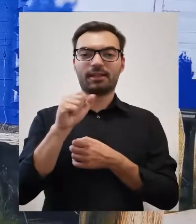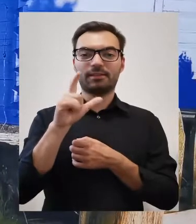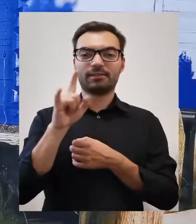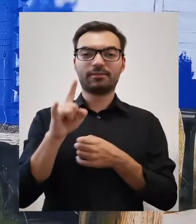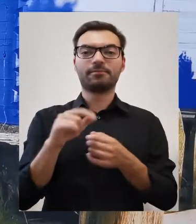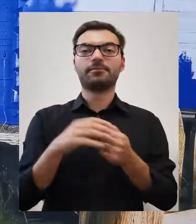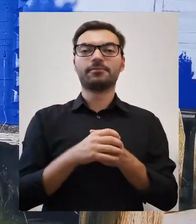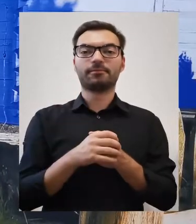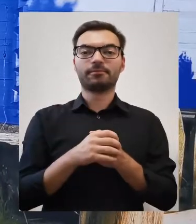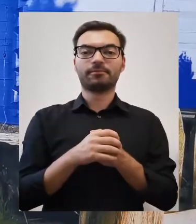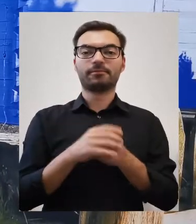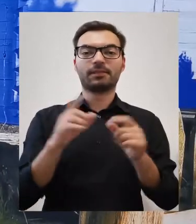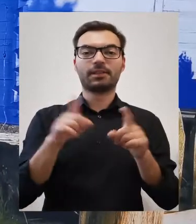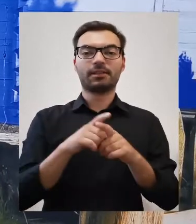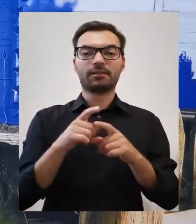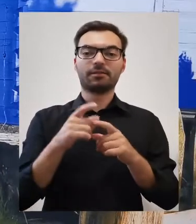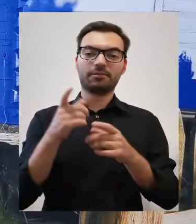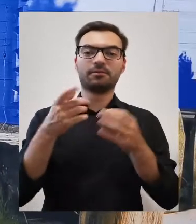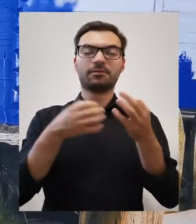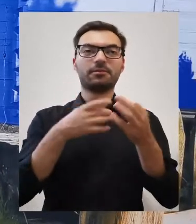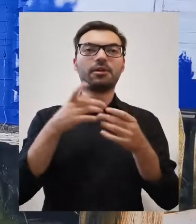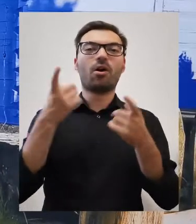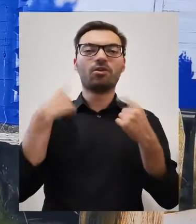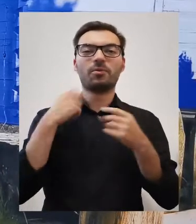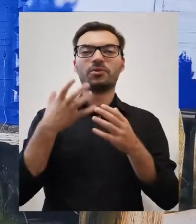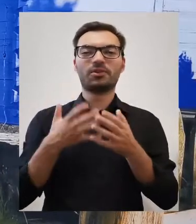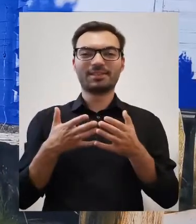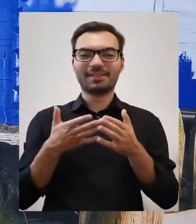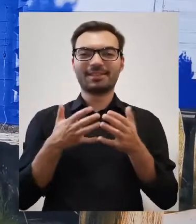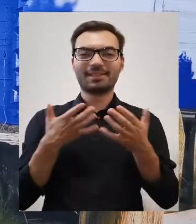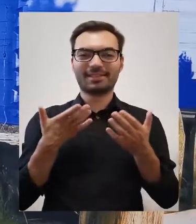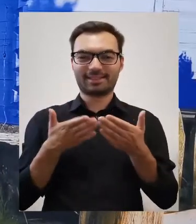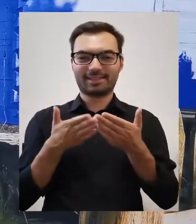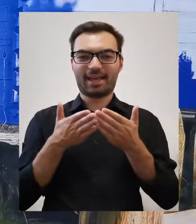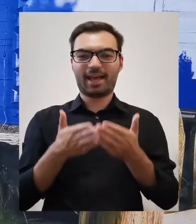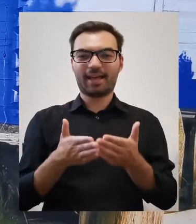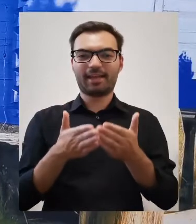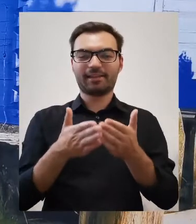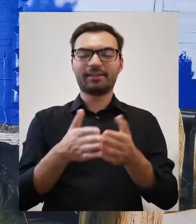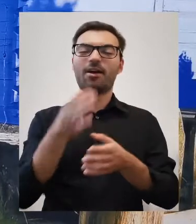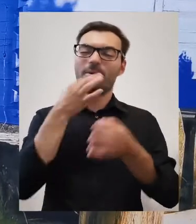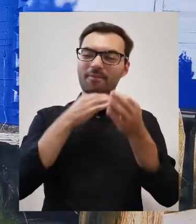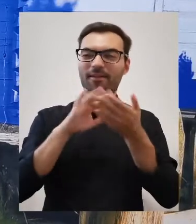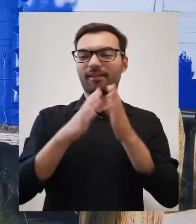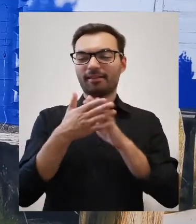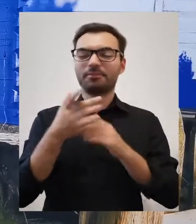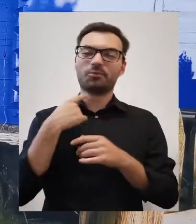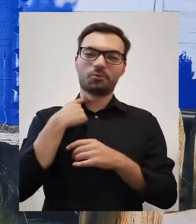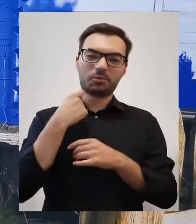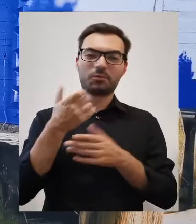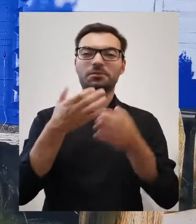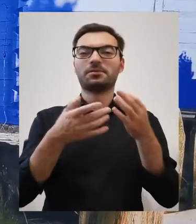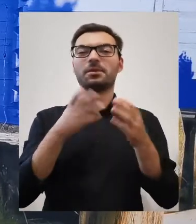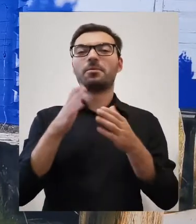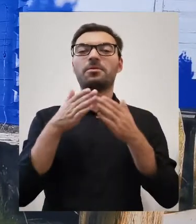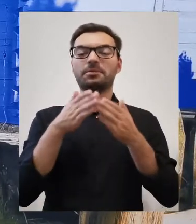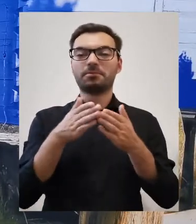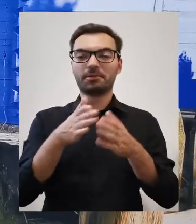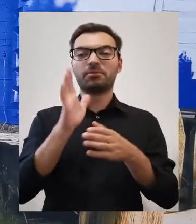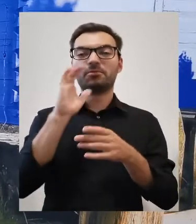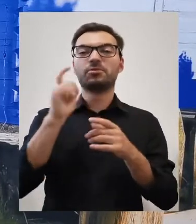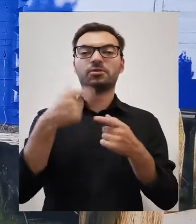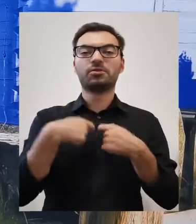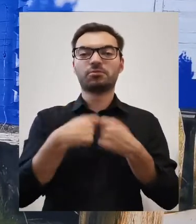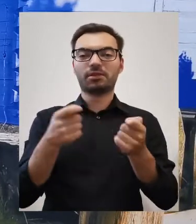flisaków płynących, takie sobie opowiadali, kiedy płynęli w dół Wisły, by sprzedać drewno